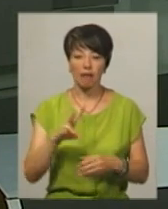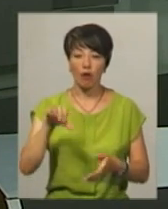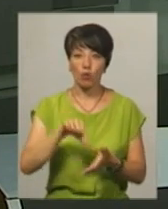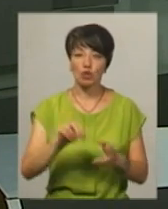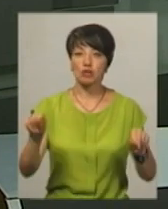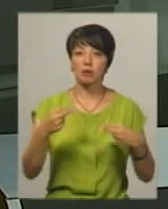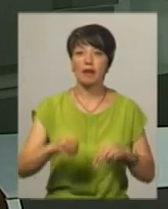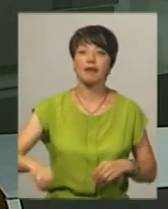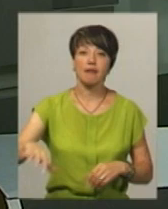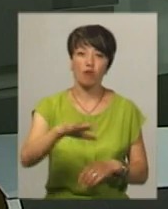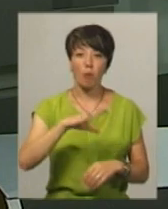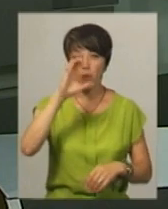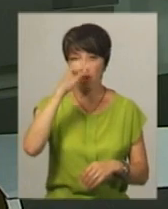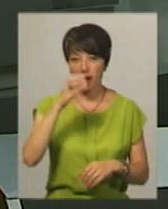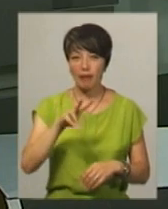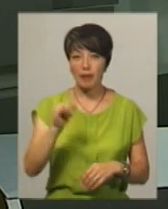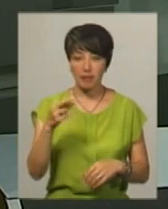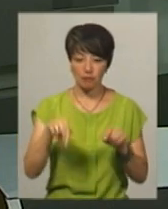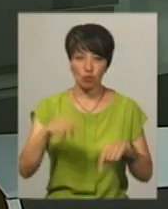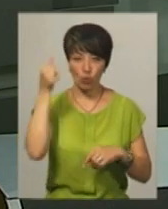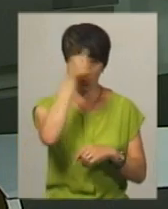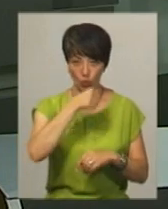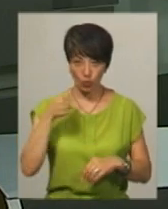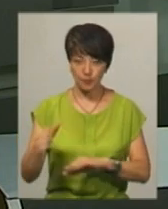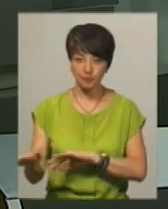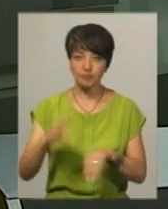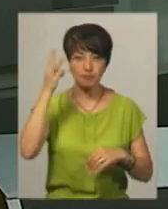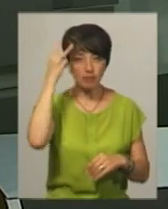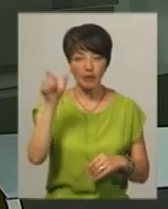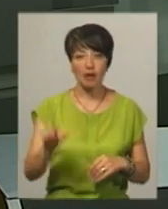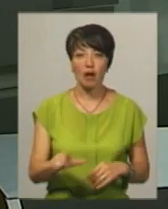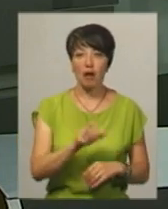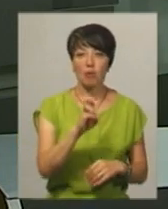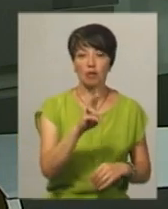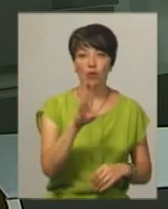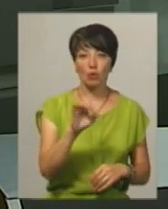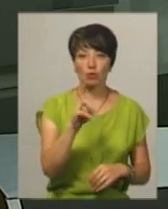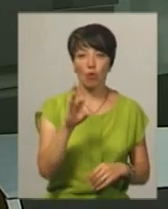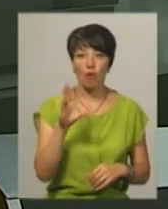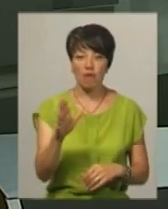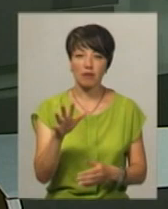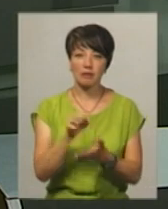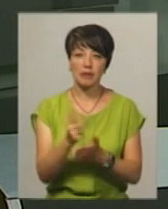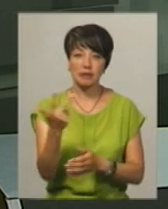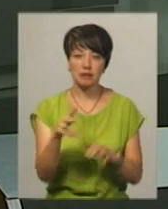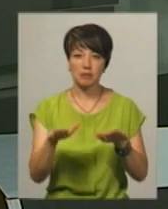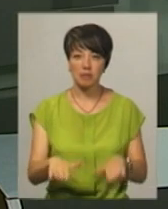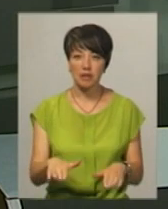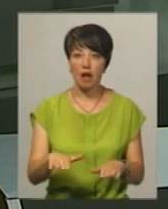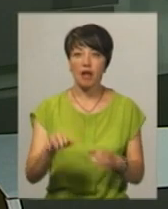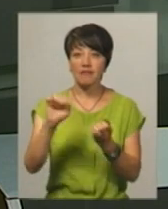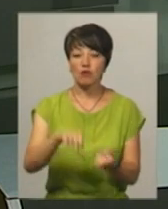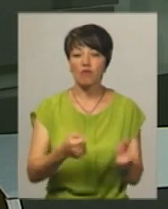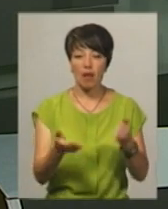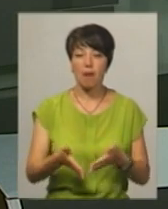участь у Чемпіонаті Європи в Болгарії в липні цього року. Хмельничанин Богдан Козлов вибрав бронзу на Чемпіонаті України з Висловання на